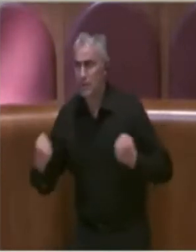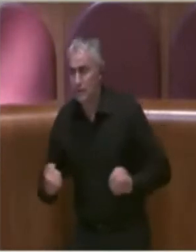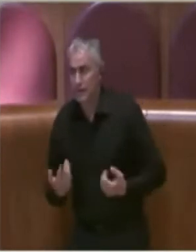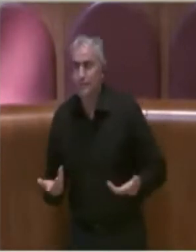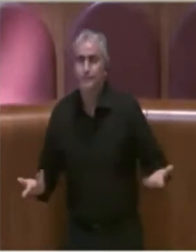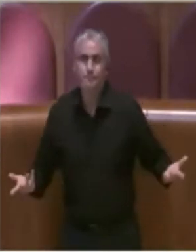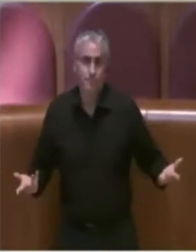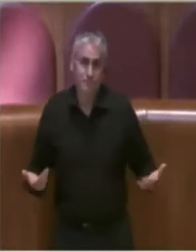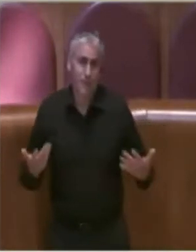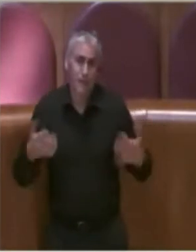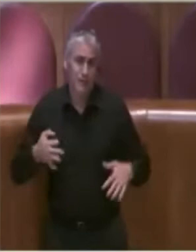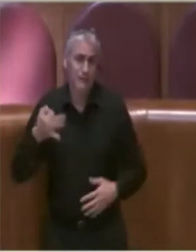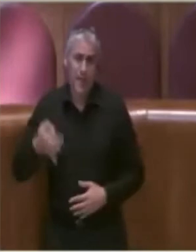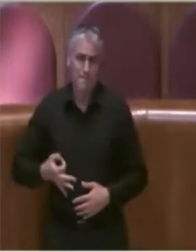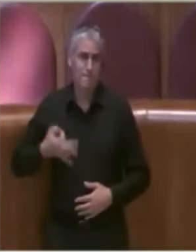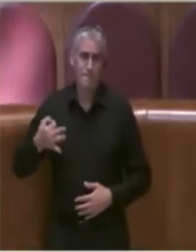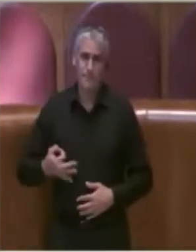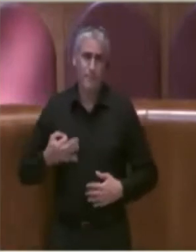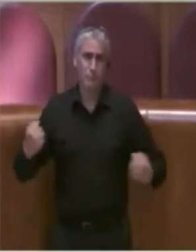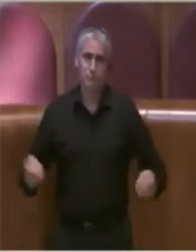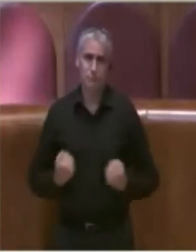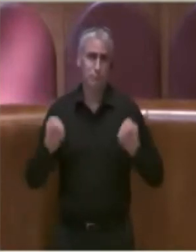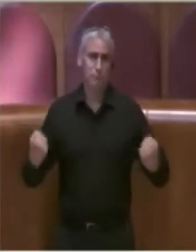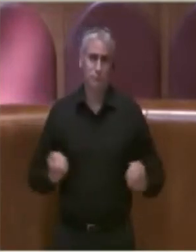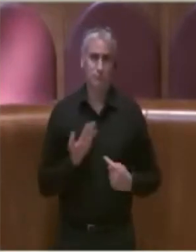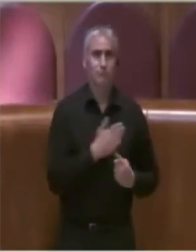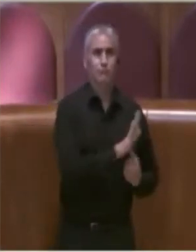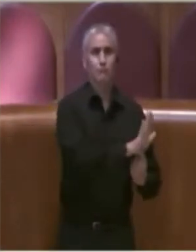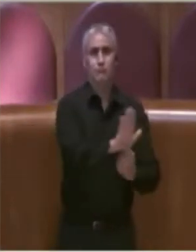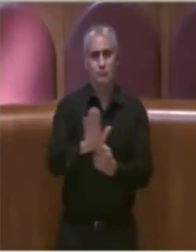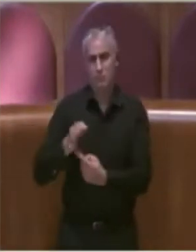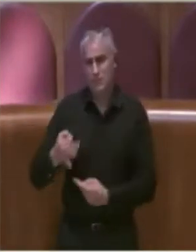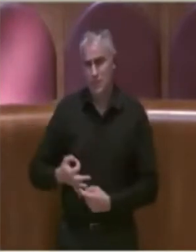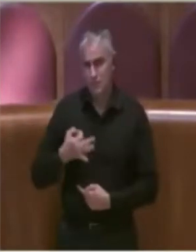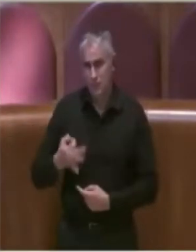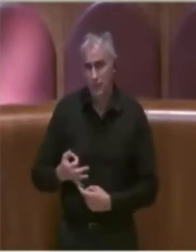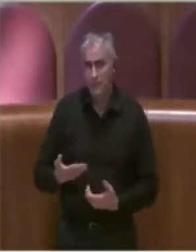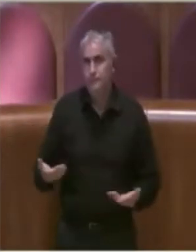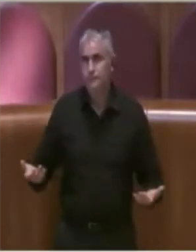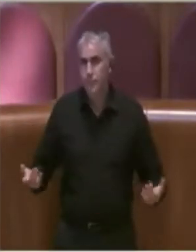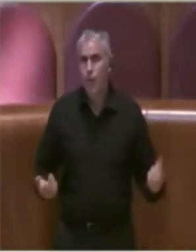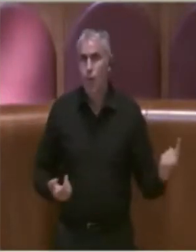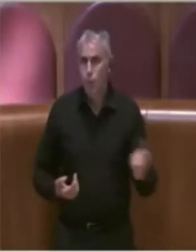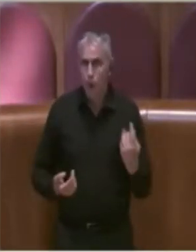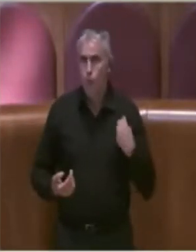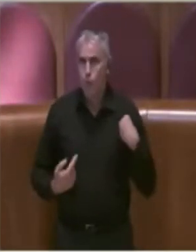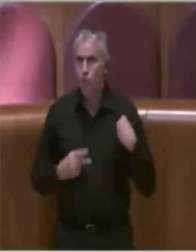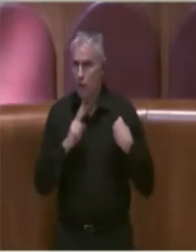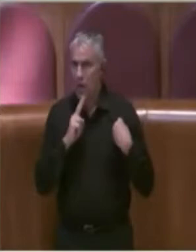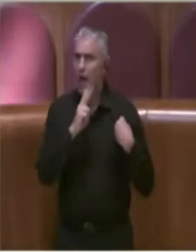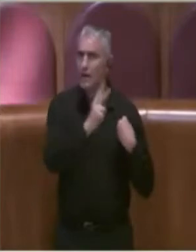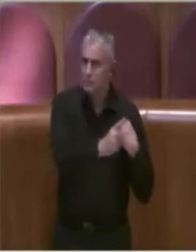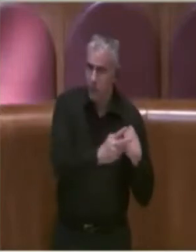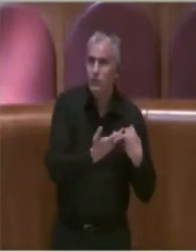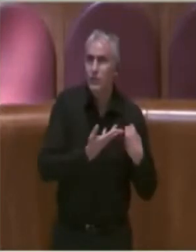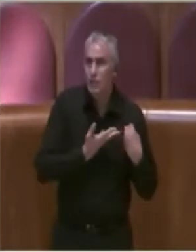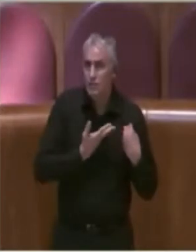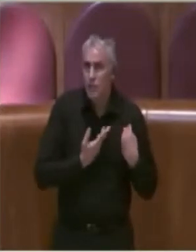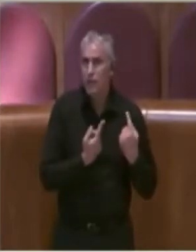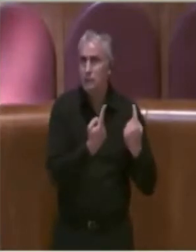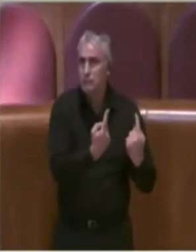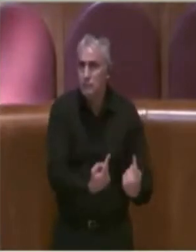elettorale da sempre è una risposta a qualcuno che aspetta come è stato